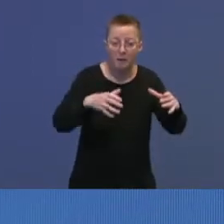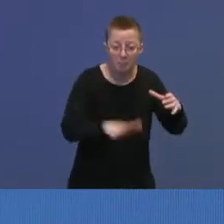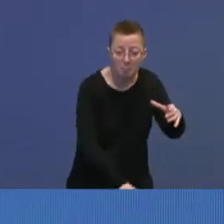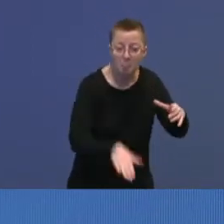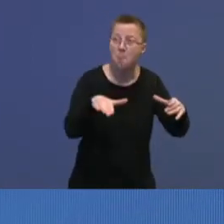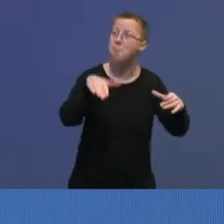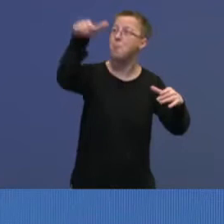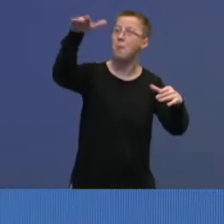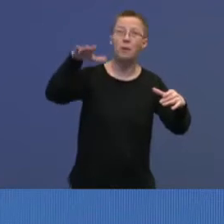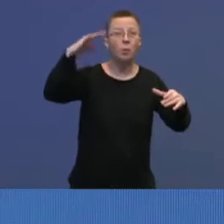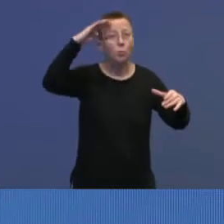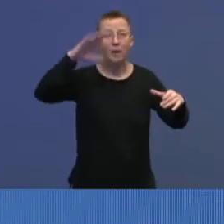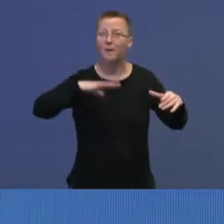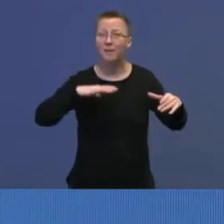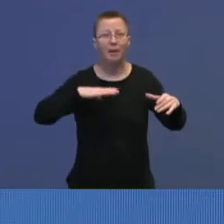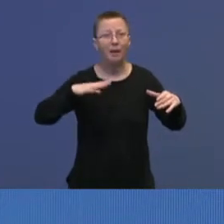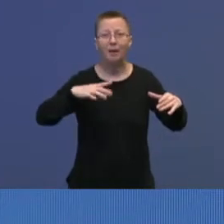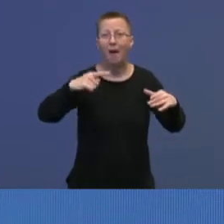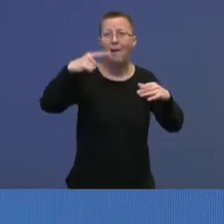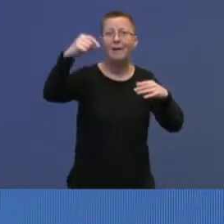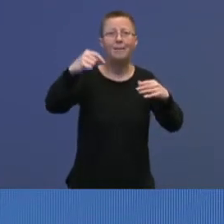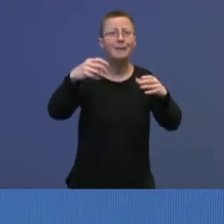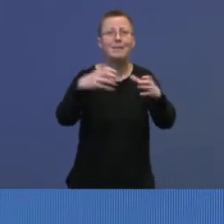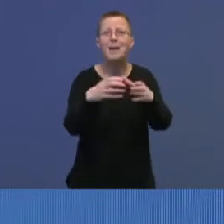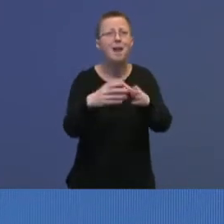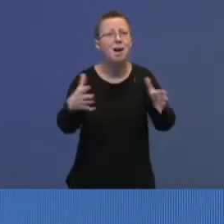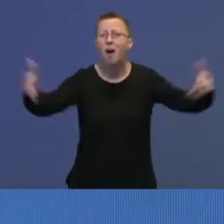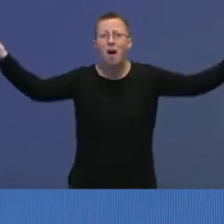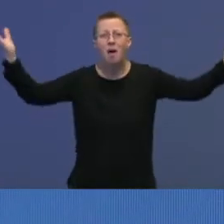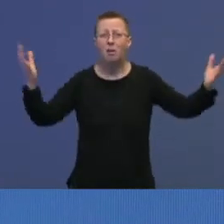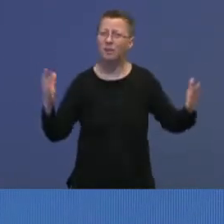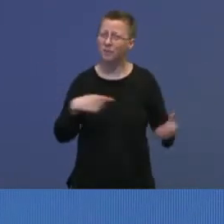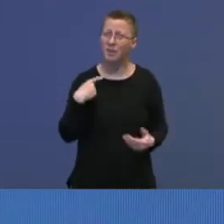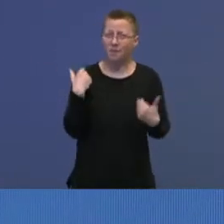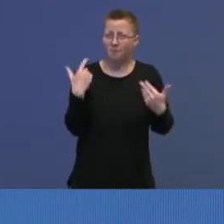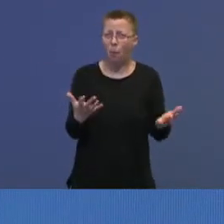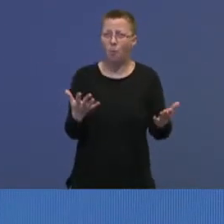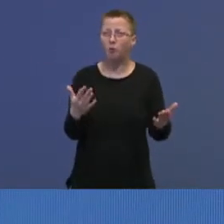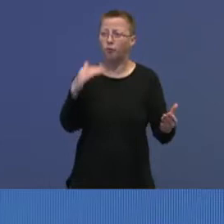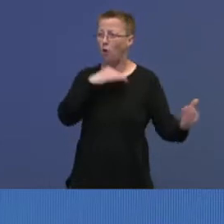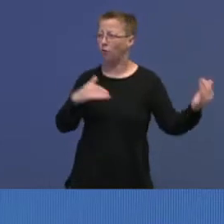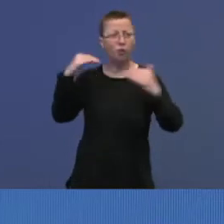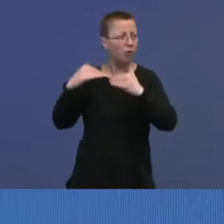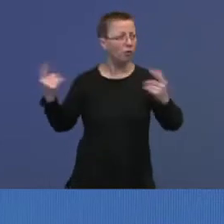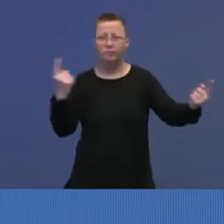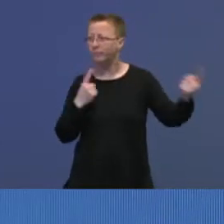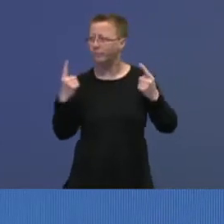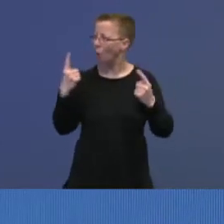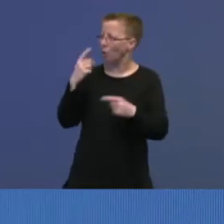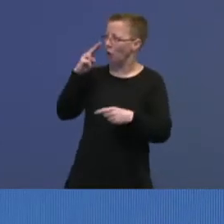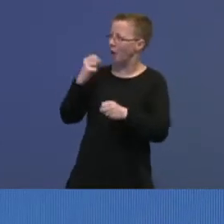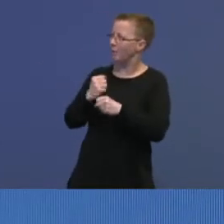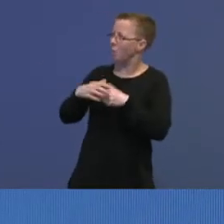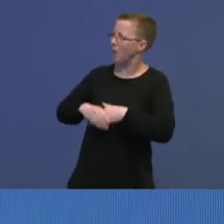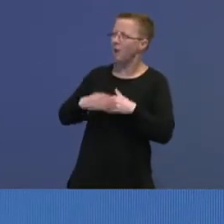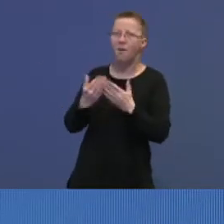smågutt, jente, eliteserielag, hva vet jeg. Vi kommer til å få folk i nærmiljøet, en kollega fra